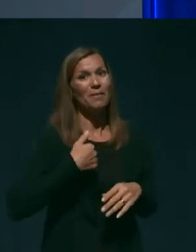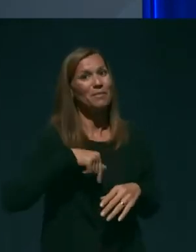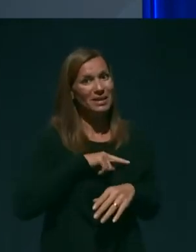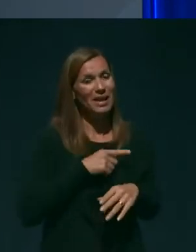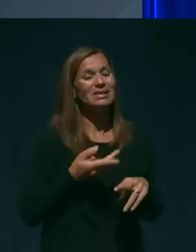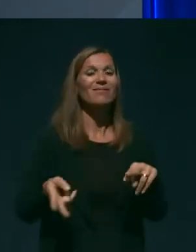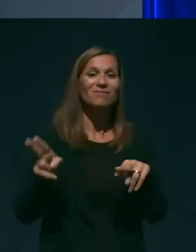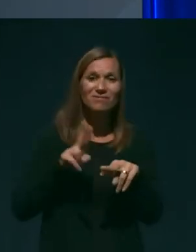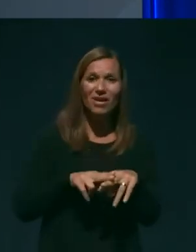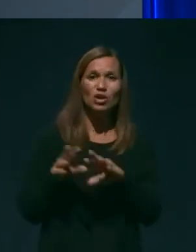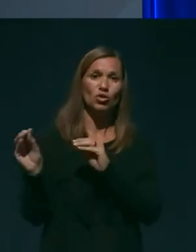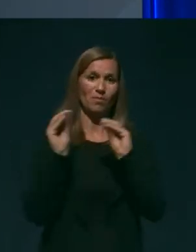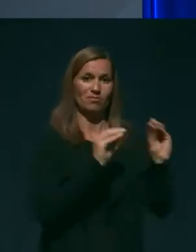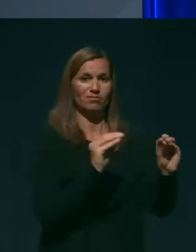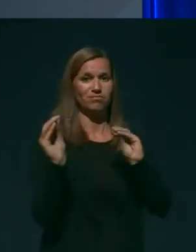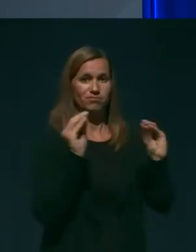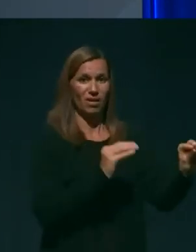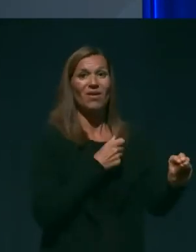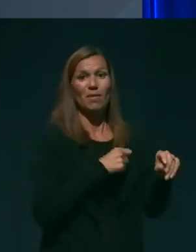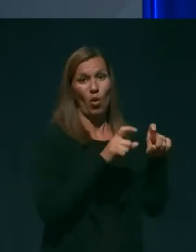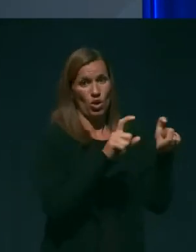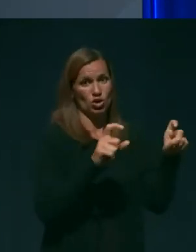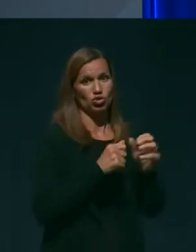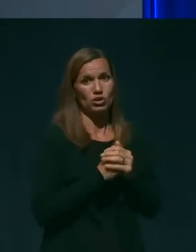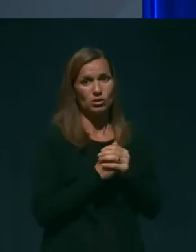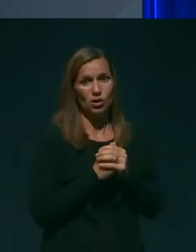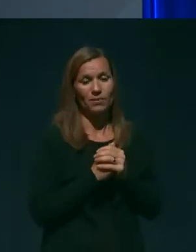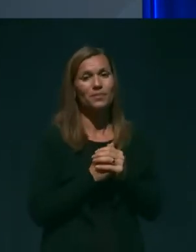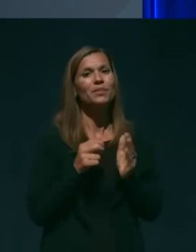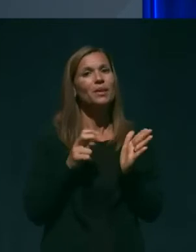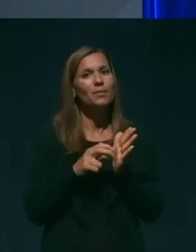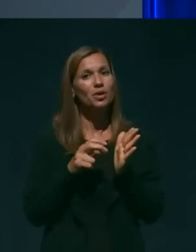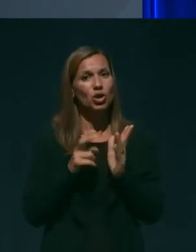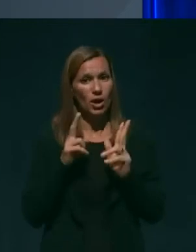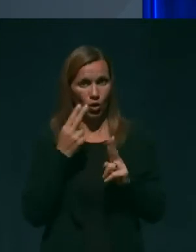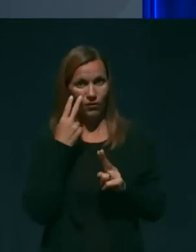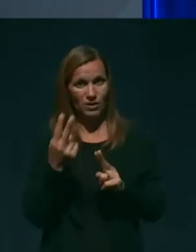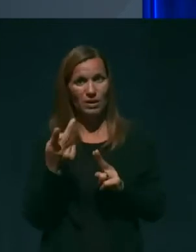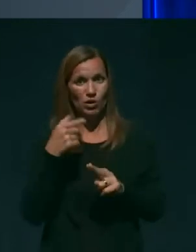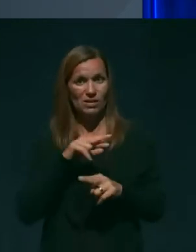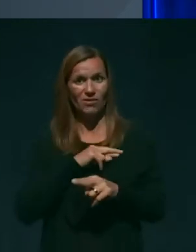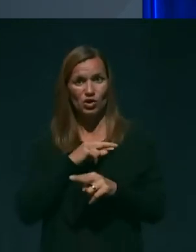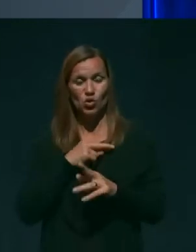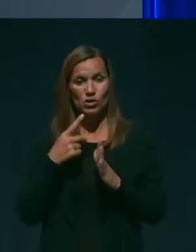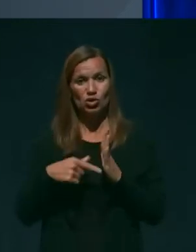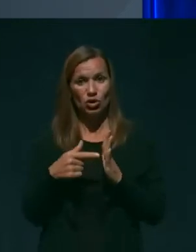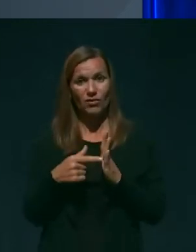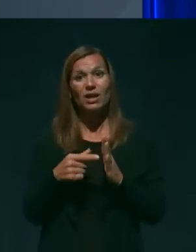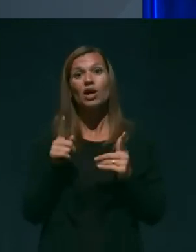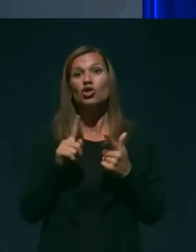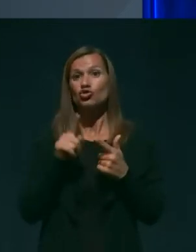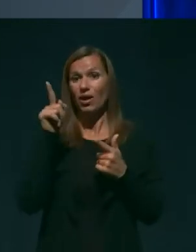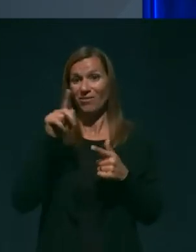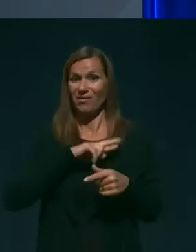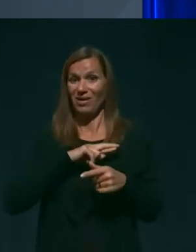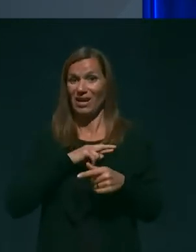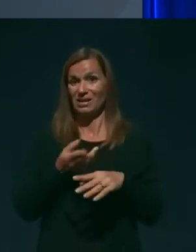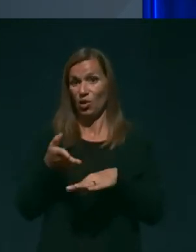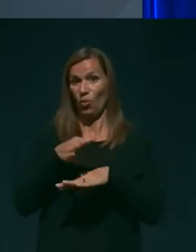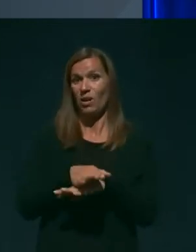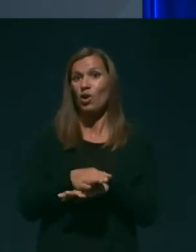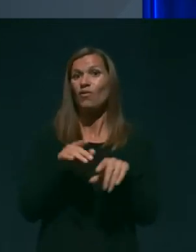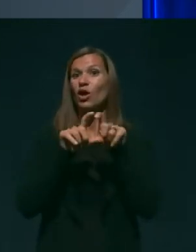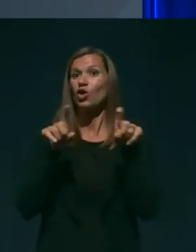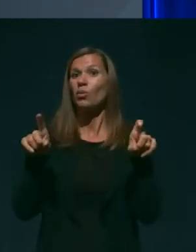premeščenih v bolnišnico. Pa še nekaj lahko razberemo iz teh francoskih številk. Če je v Franciji umrlo v domovih